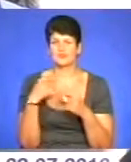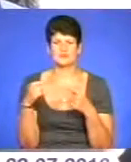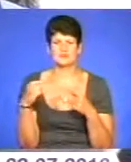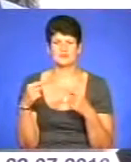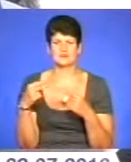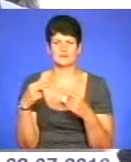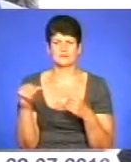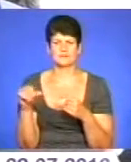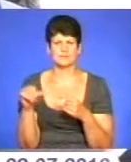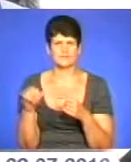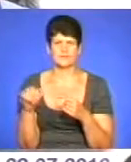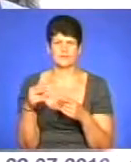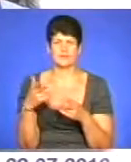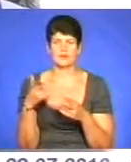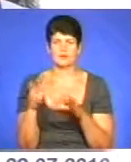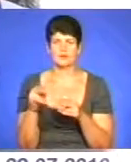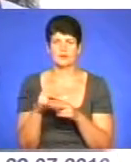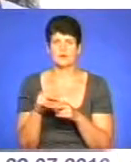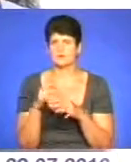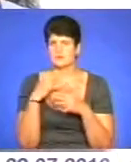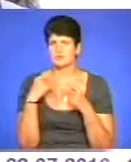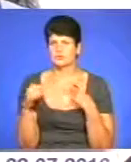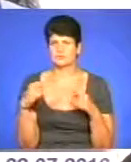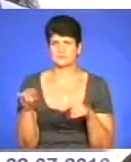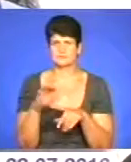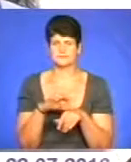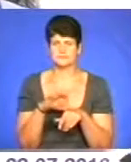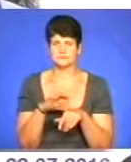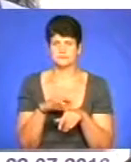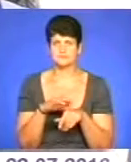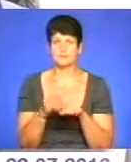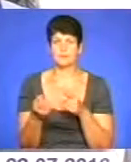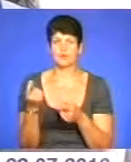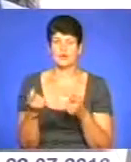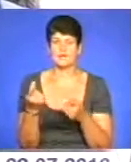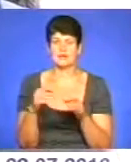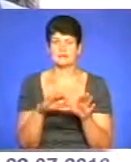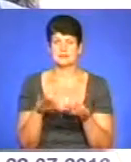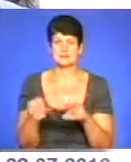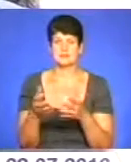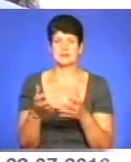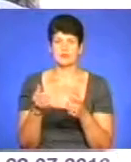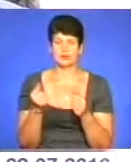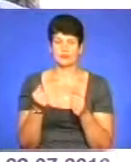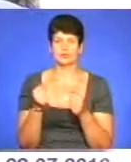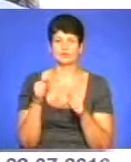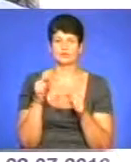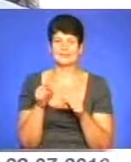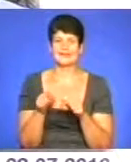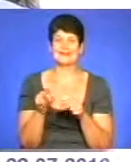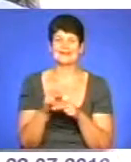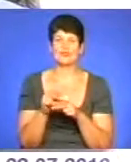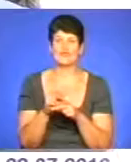ефектів. Тобто люди потім лікують багато супутніх хвороб, які проявляються після його прийому. Відповідно, таке лікування